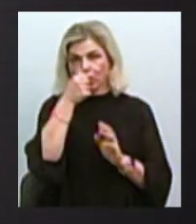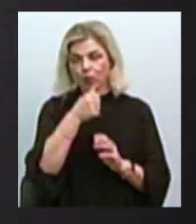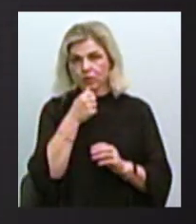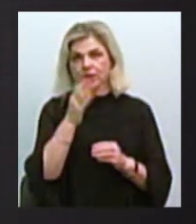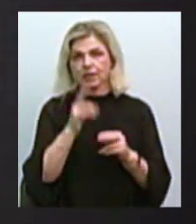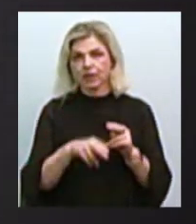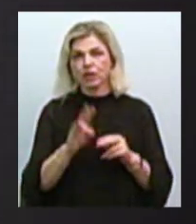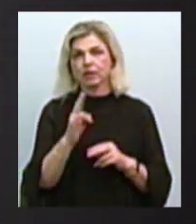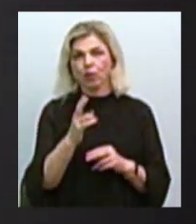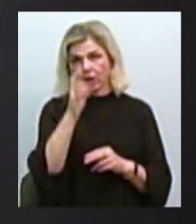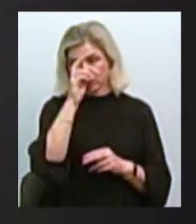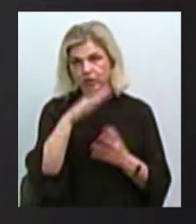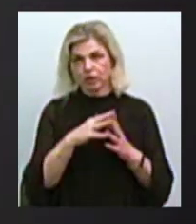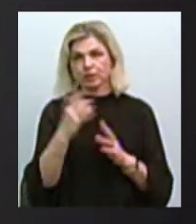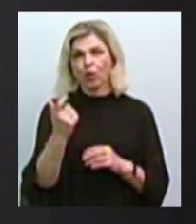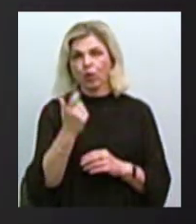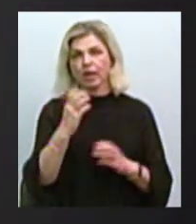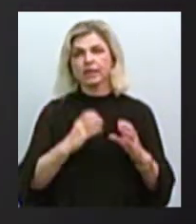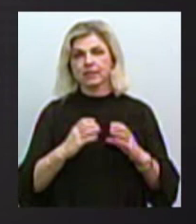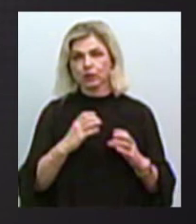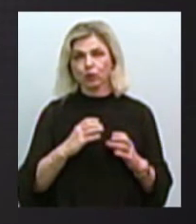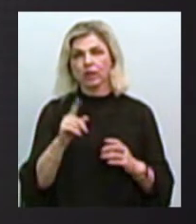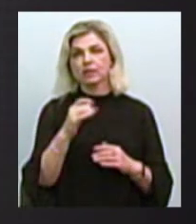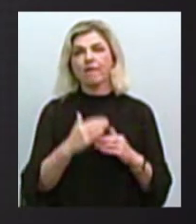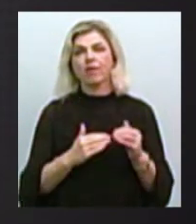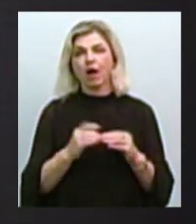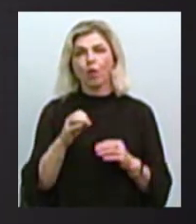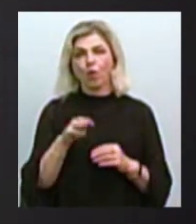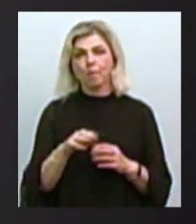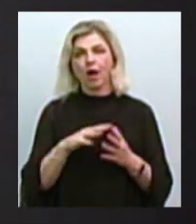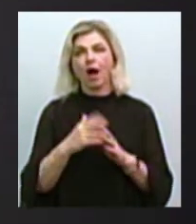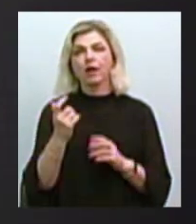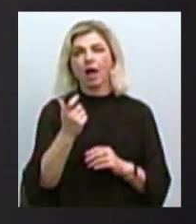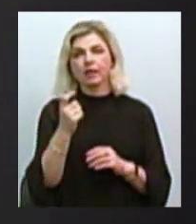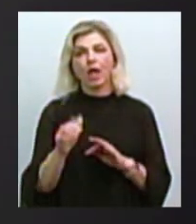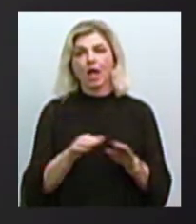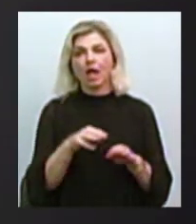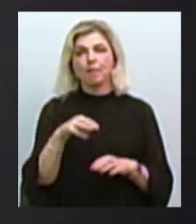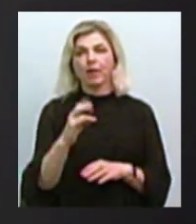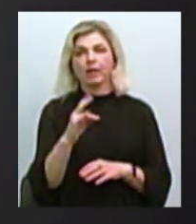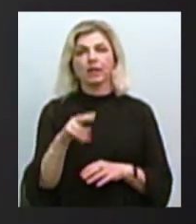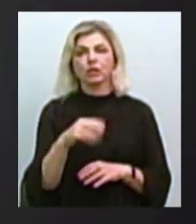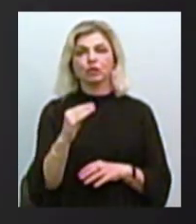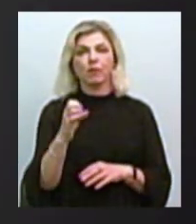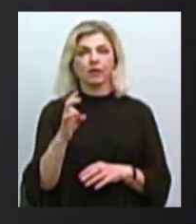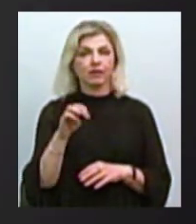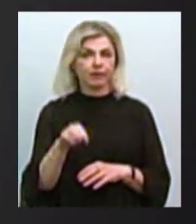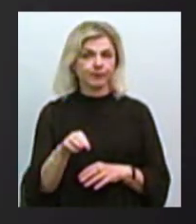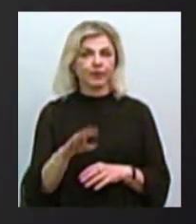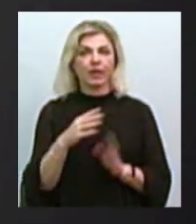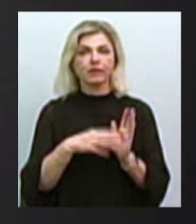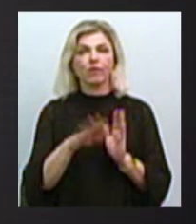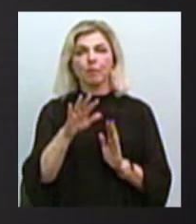Миколаївський державний сільськогосподарський інститут за фахом аграрний менеджмент. У 2005 році